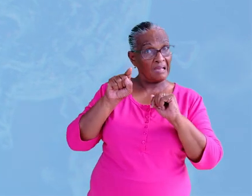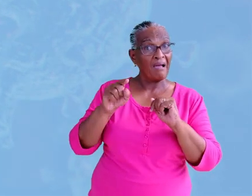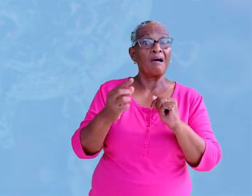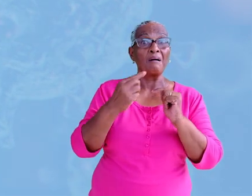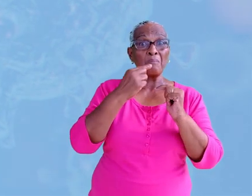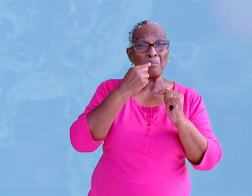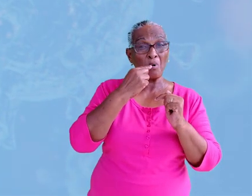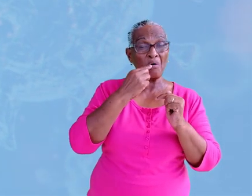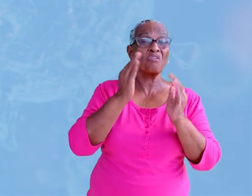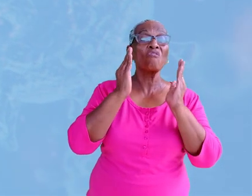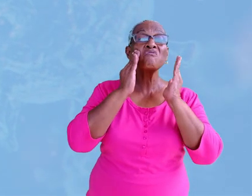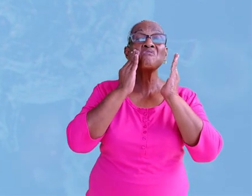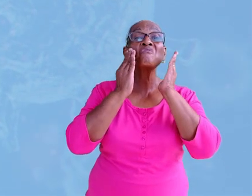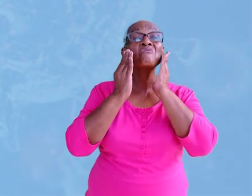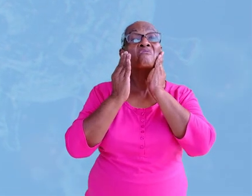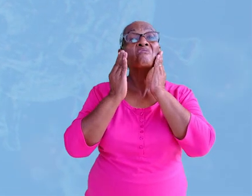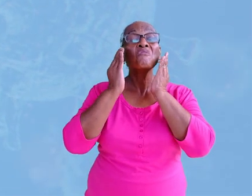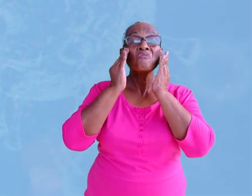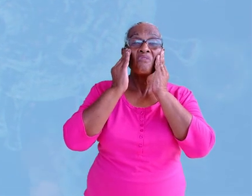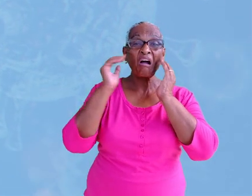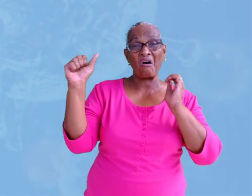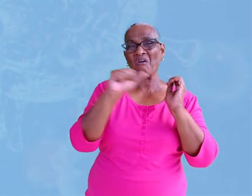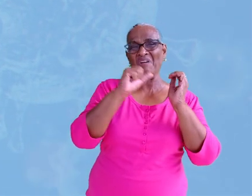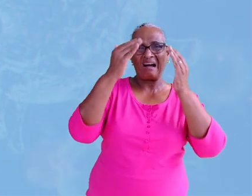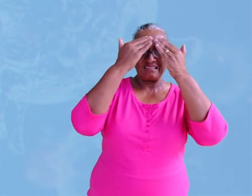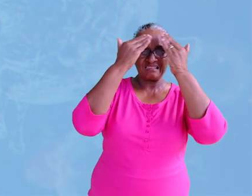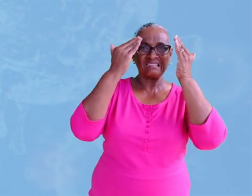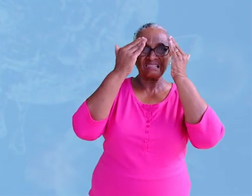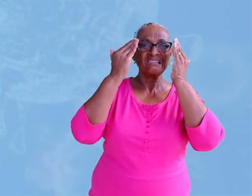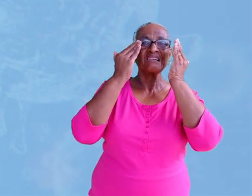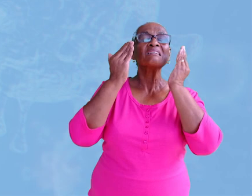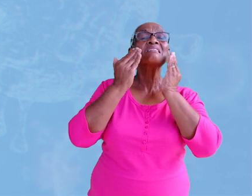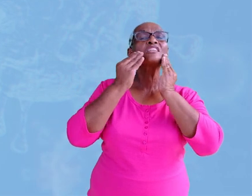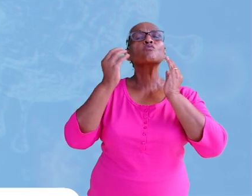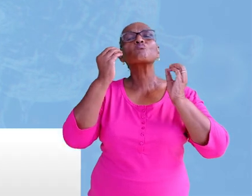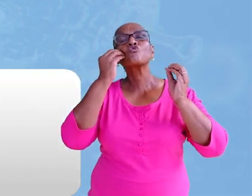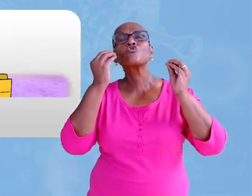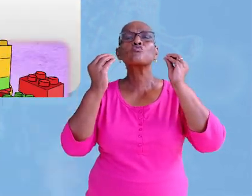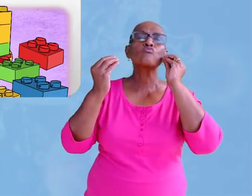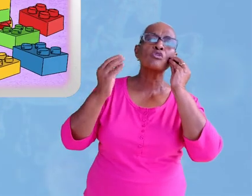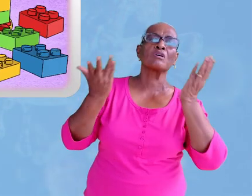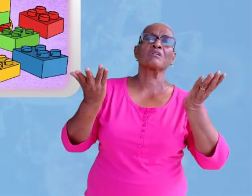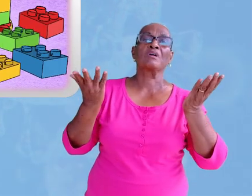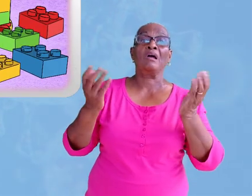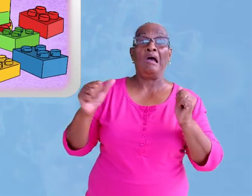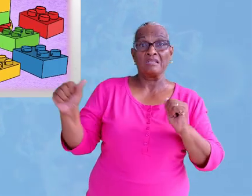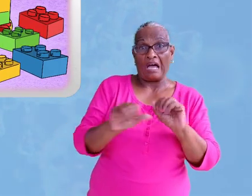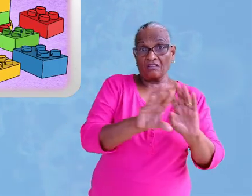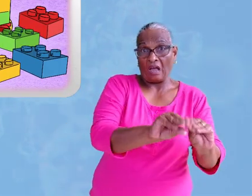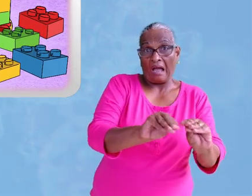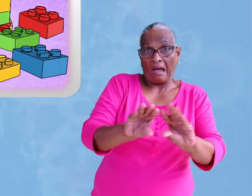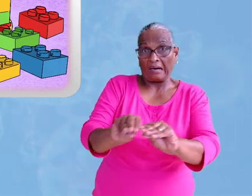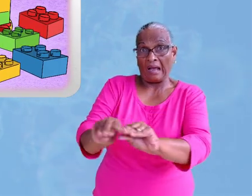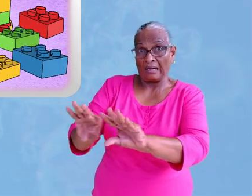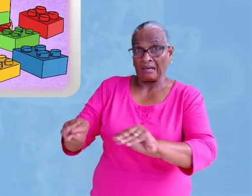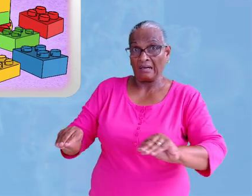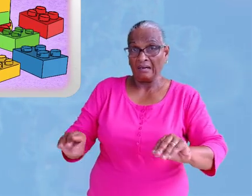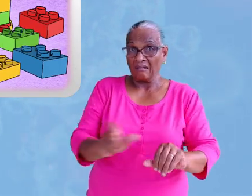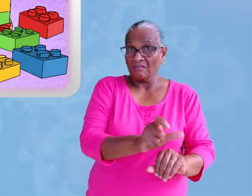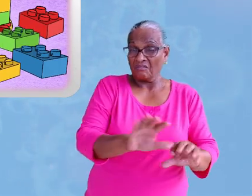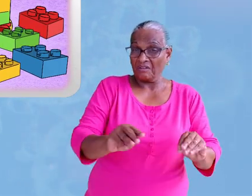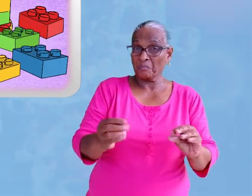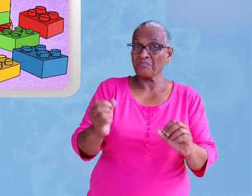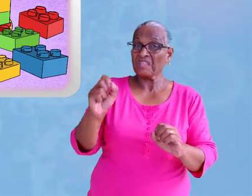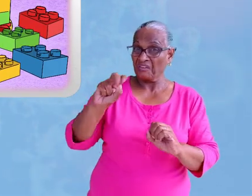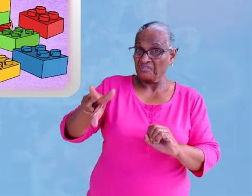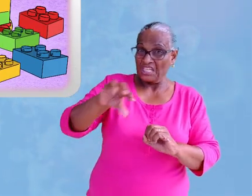Als je hem op de mond, wangen of ergens anders in het gezicht zoent. Als je voorwerpen